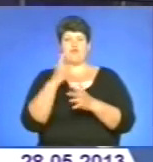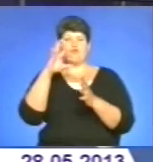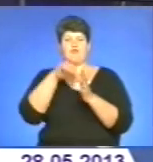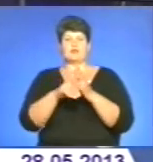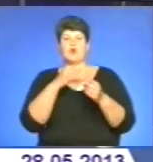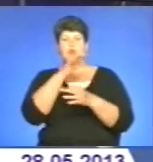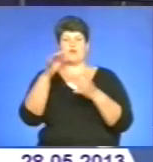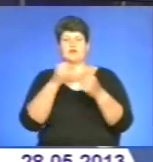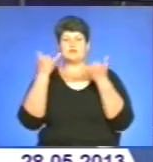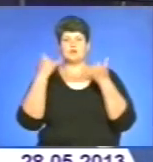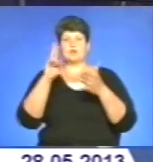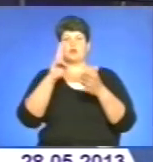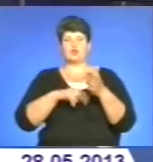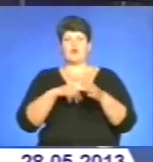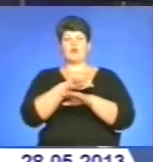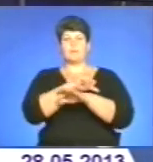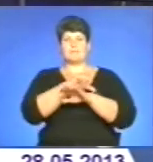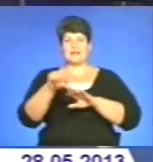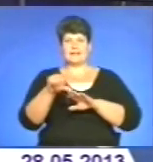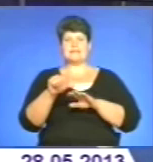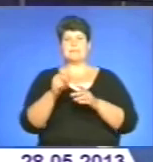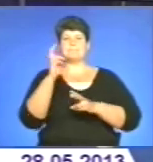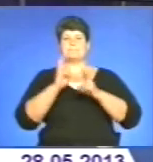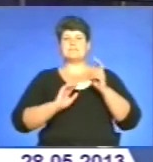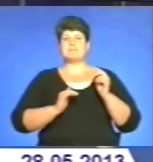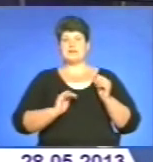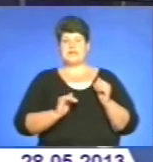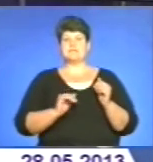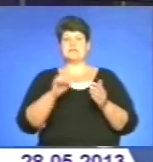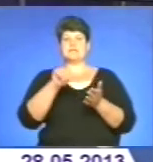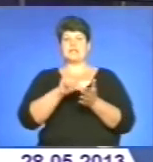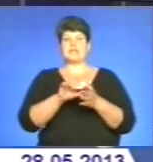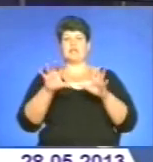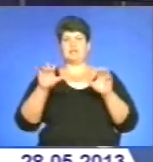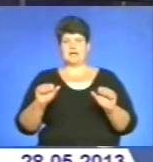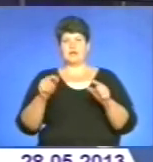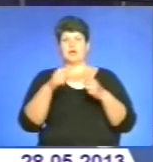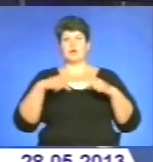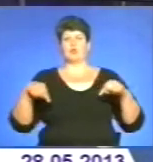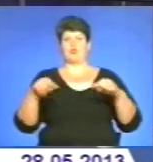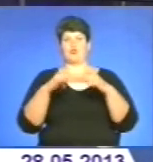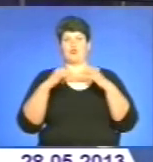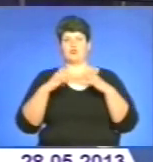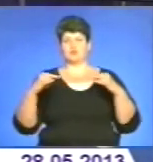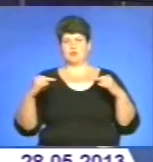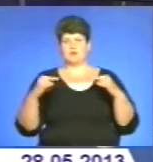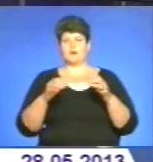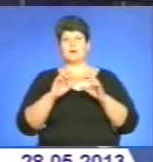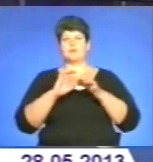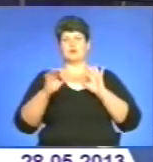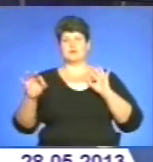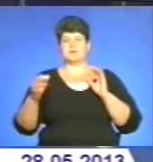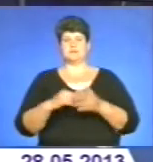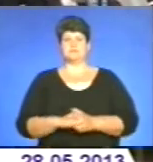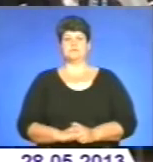сьогодні працівники податкової, митниці, підприємці та представники влади під час круглого столу. Подробиці у сюжеті.